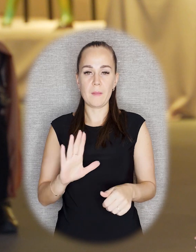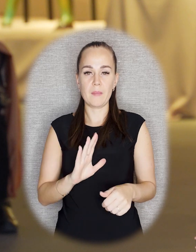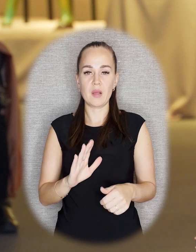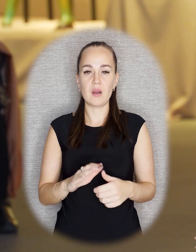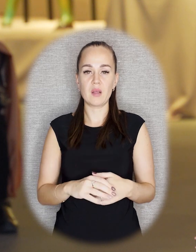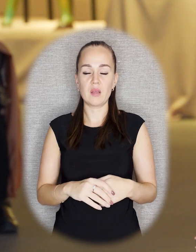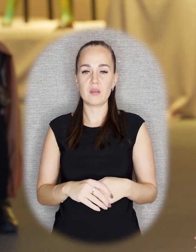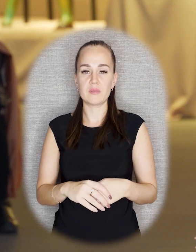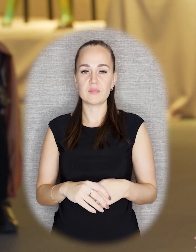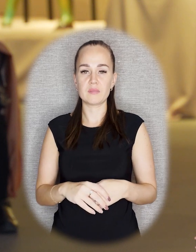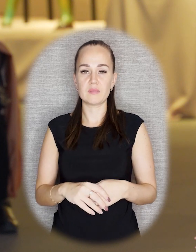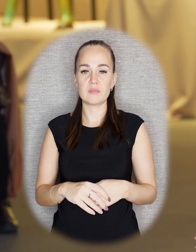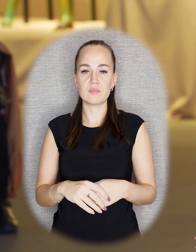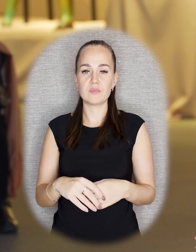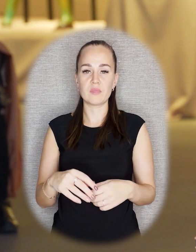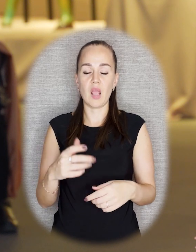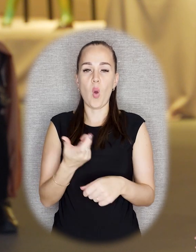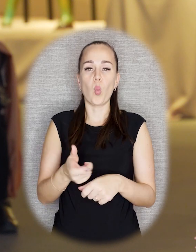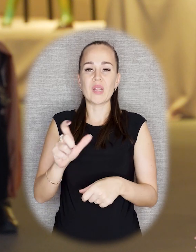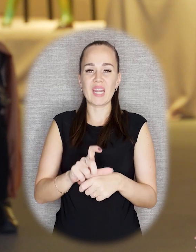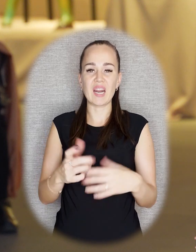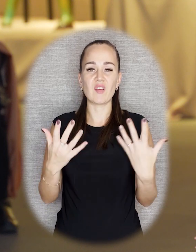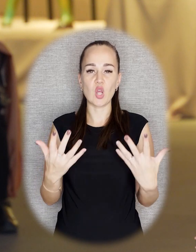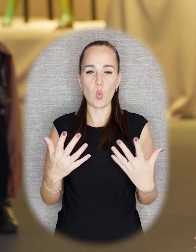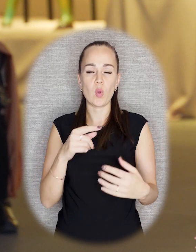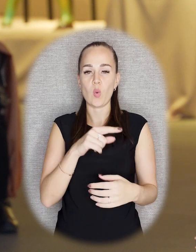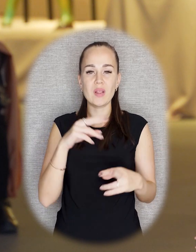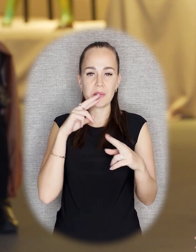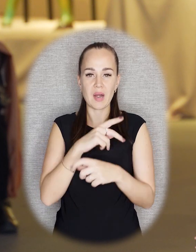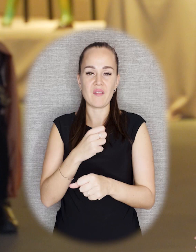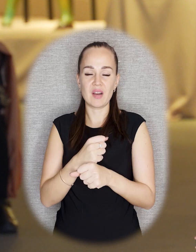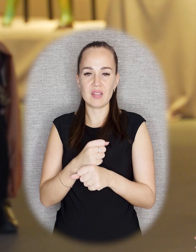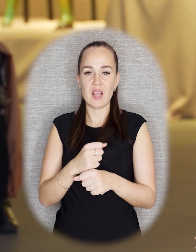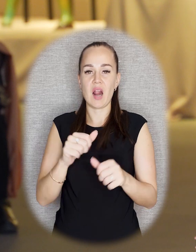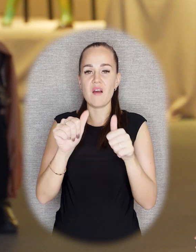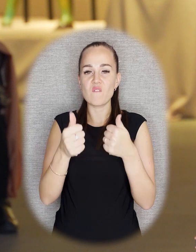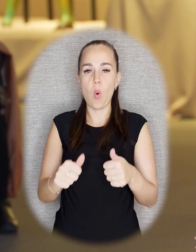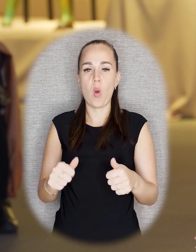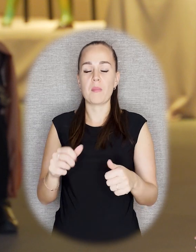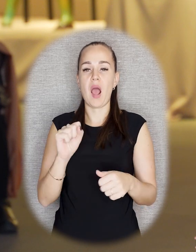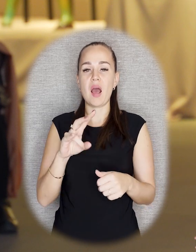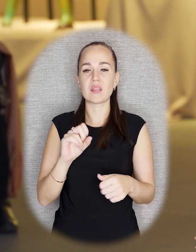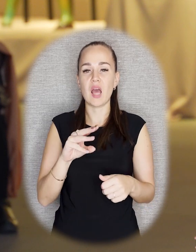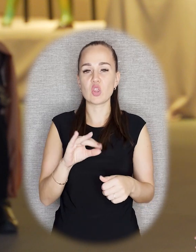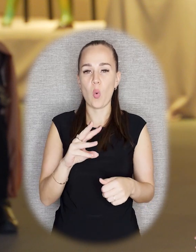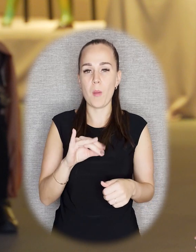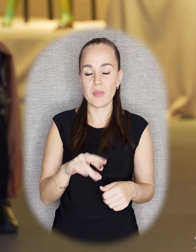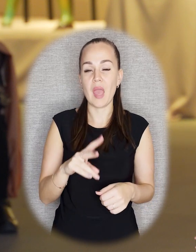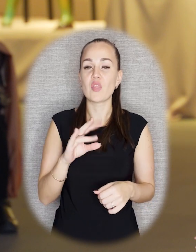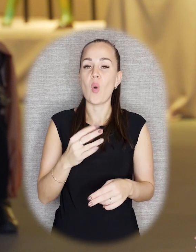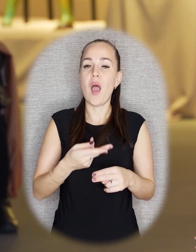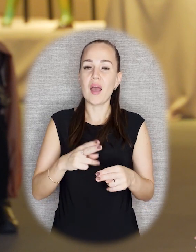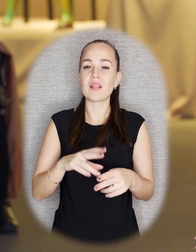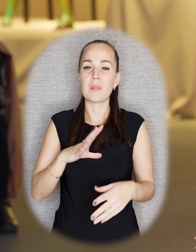Его критиковали в том числе за неправильную проработку формы, анатомии. Но понятно, что это был прием